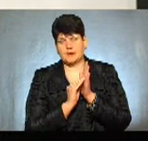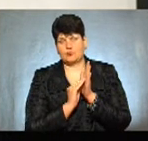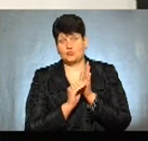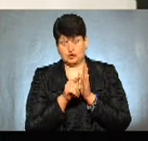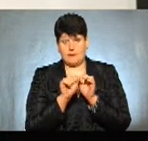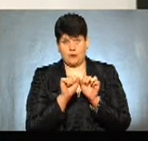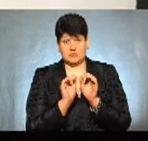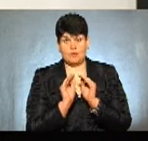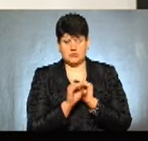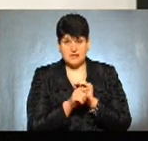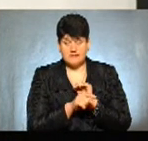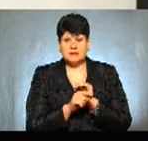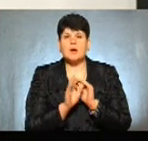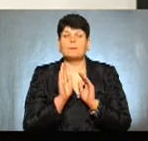стояти,